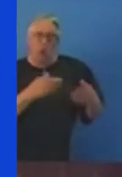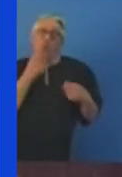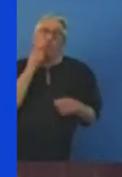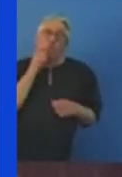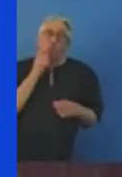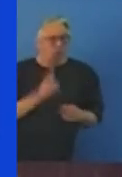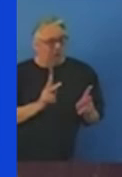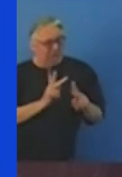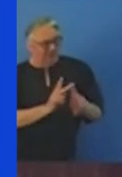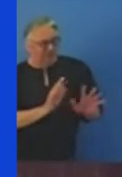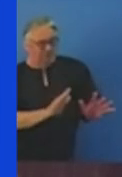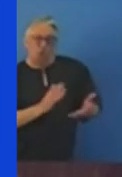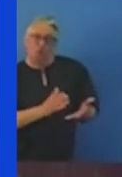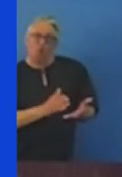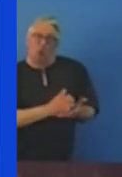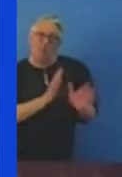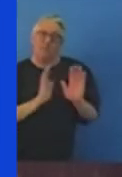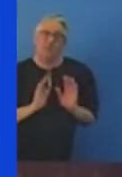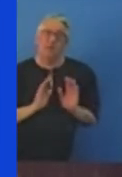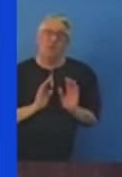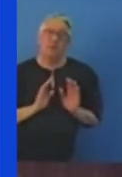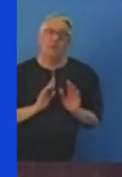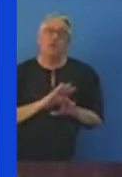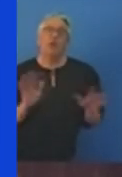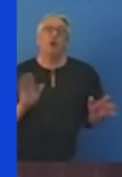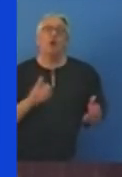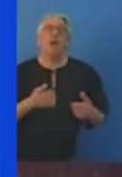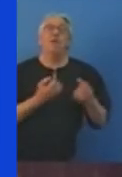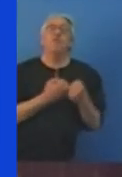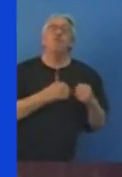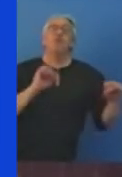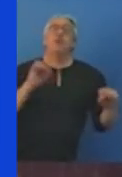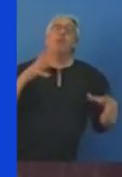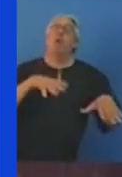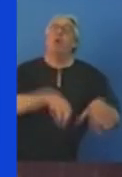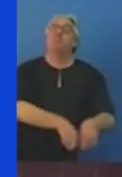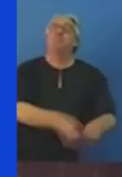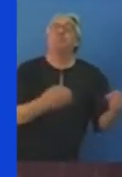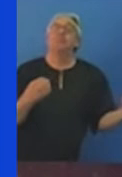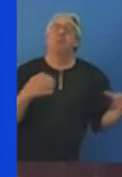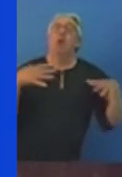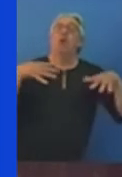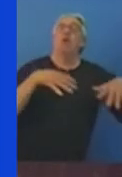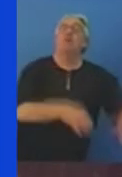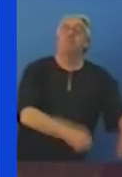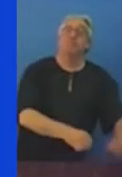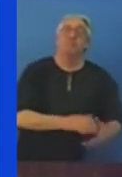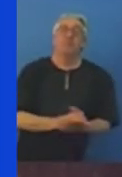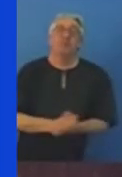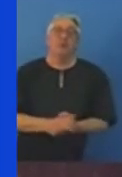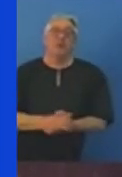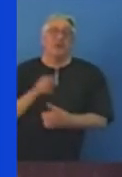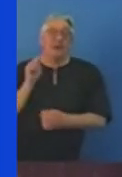liberté, à l'image de l'Arménie, ainsi que le disait notre poète et diplomate, son Excellence M. Arshak Chobanyan.